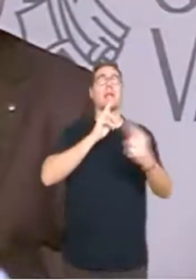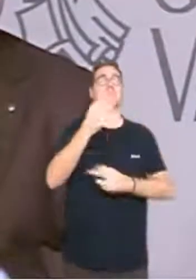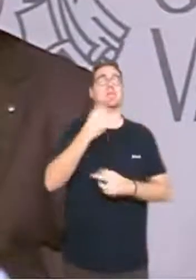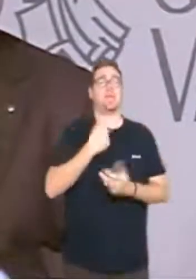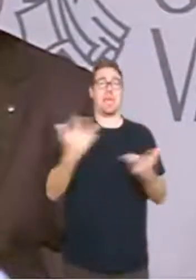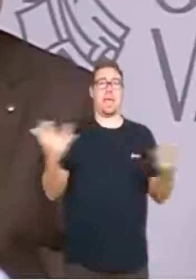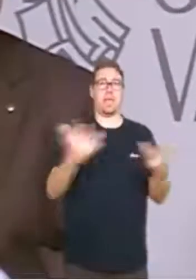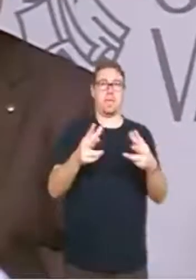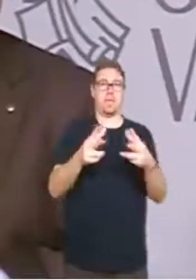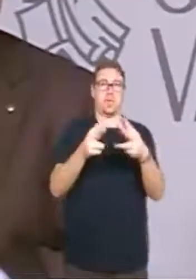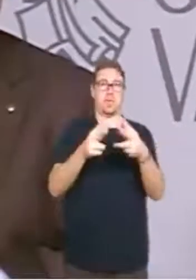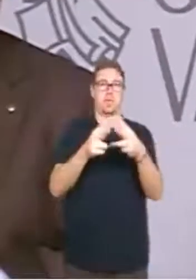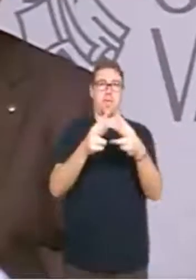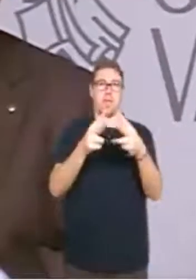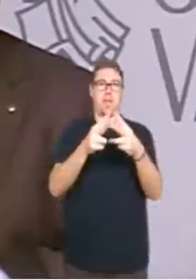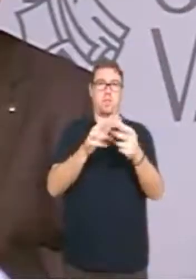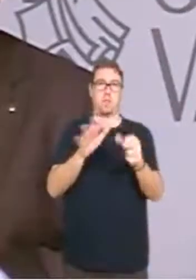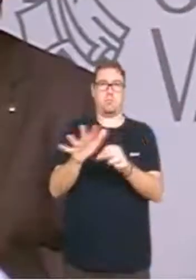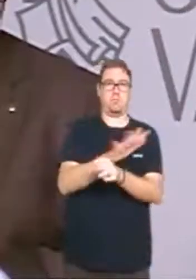'emergència social.